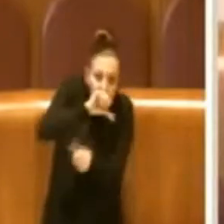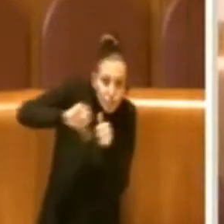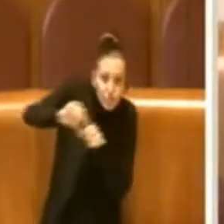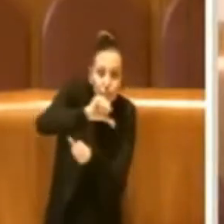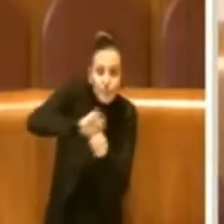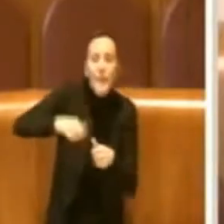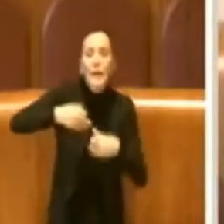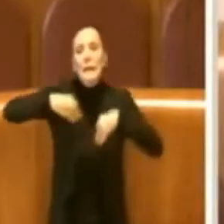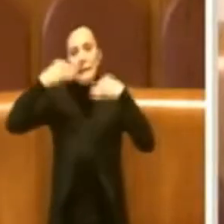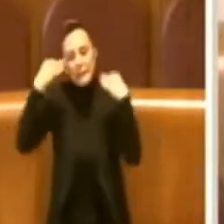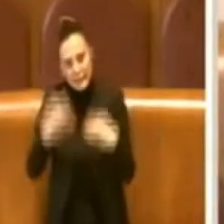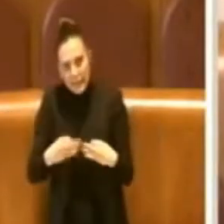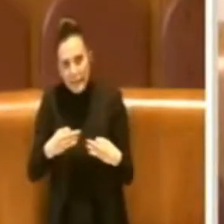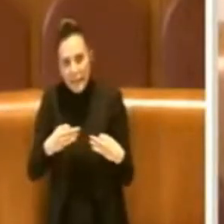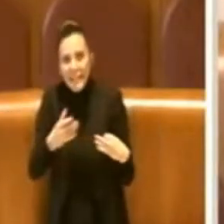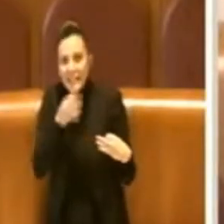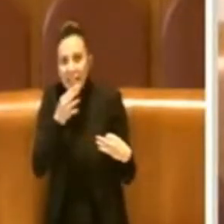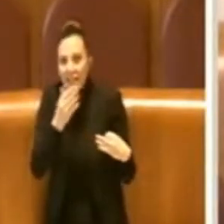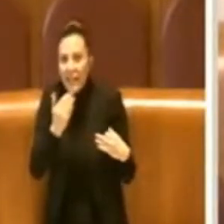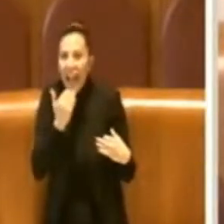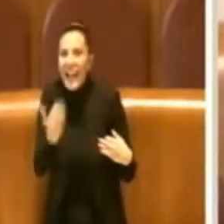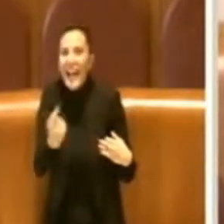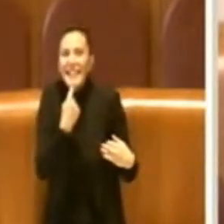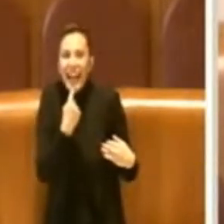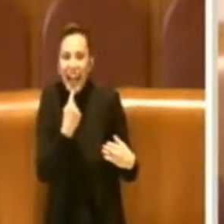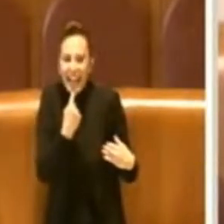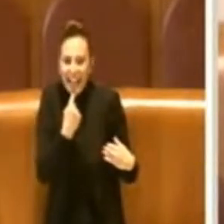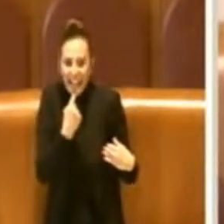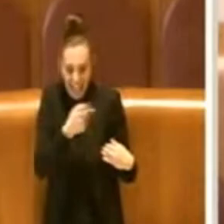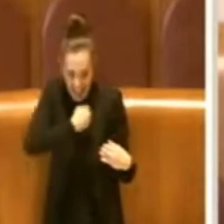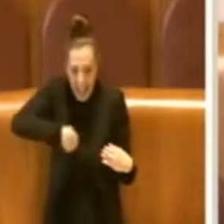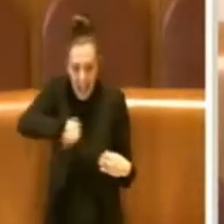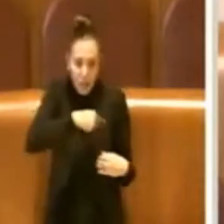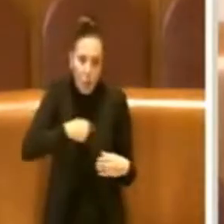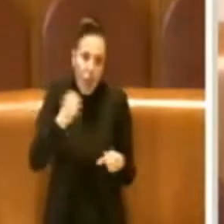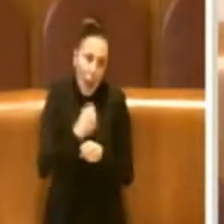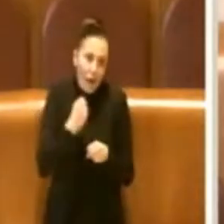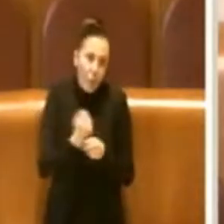lavorare, sarà anche grazie a questo lavoro e a questa delibera. Grazie Presidente.